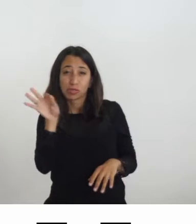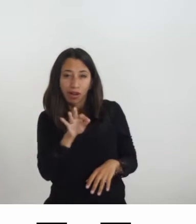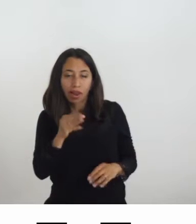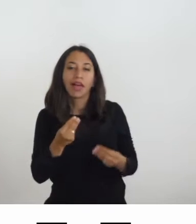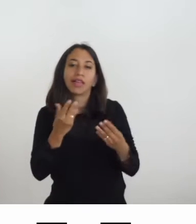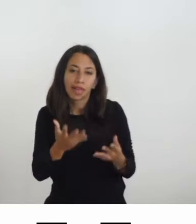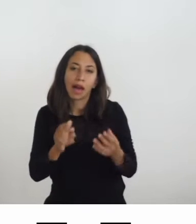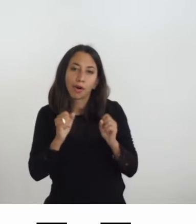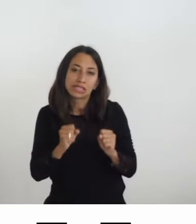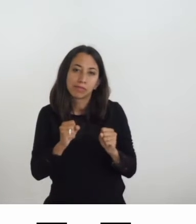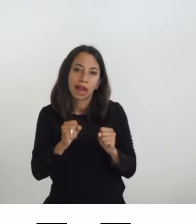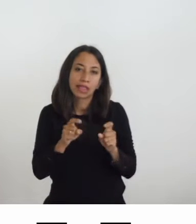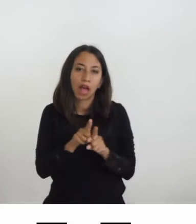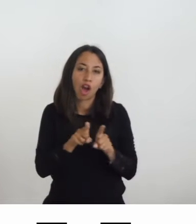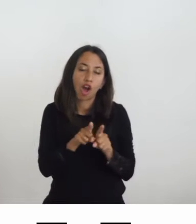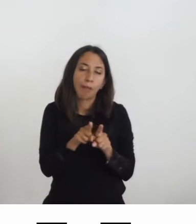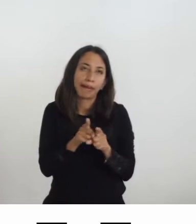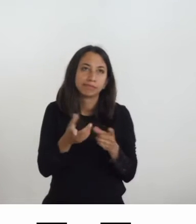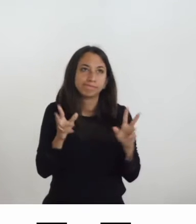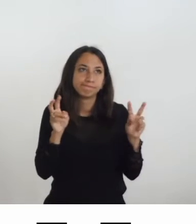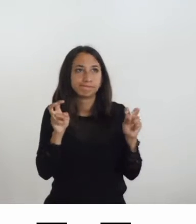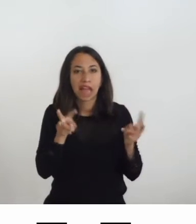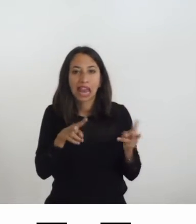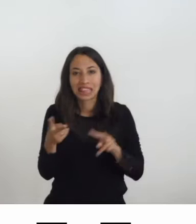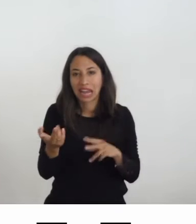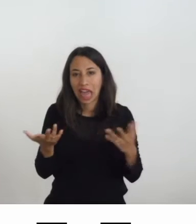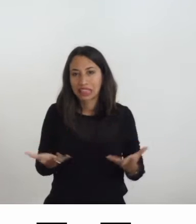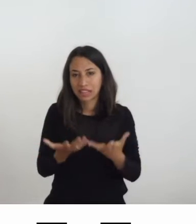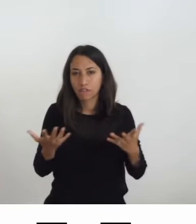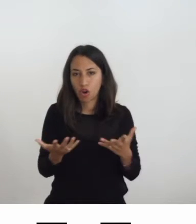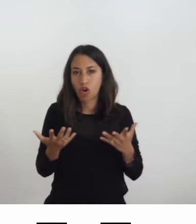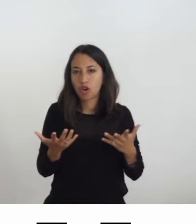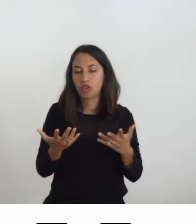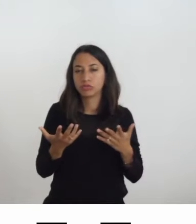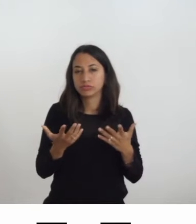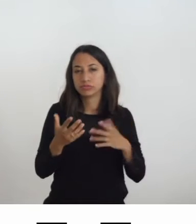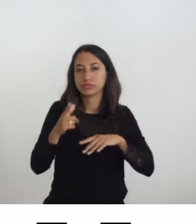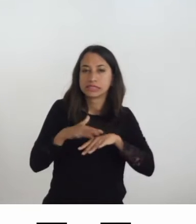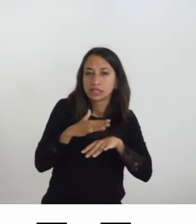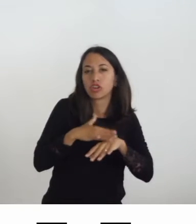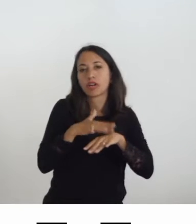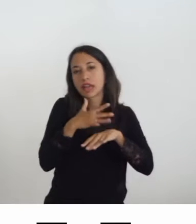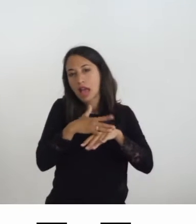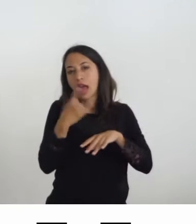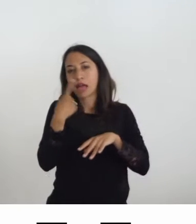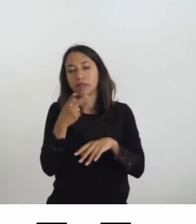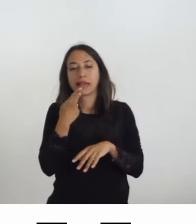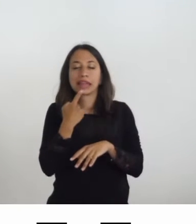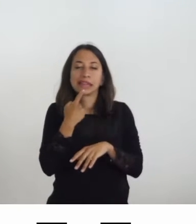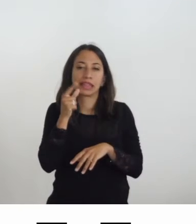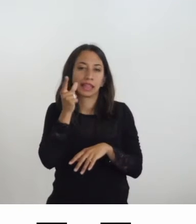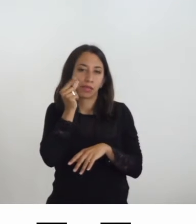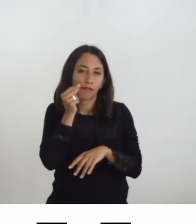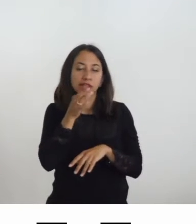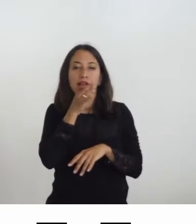percorsi che sono tattili, materici, informativi, sensoriali per ipovedenti e non